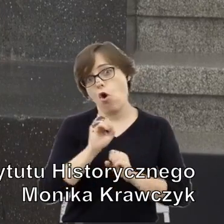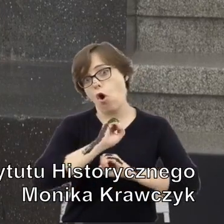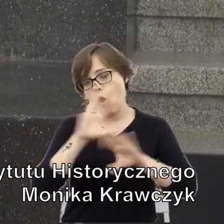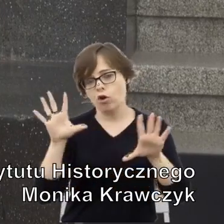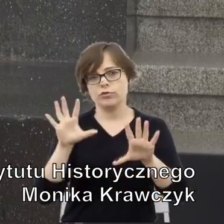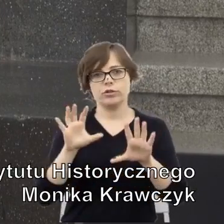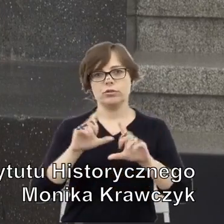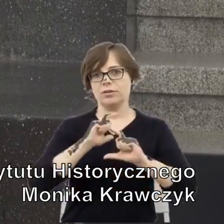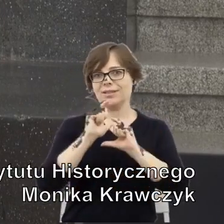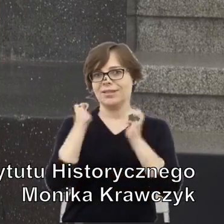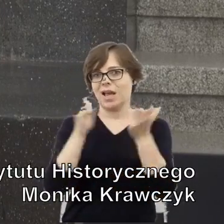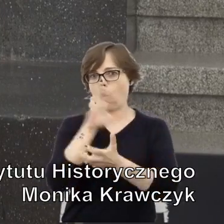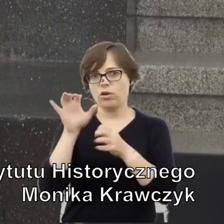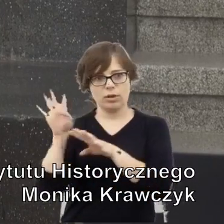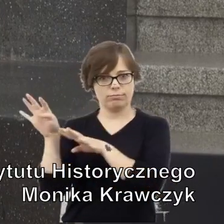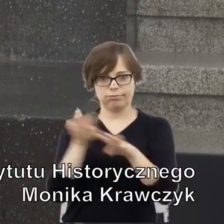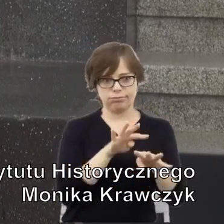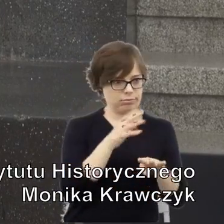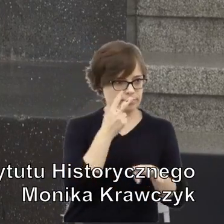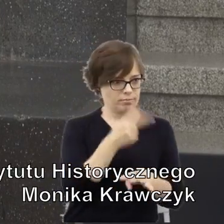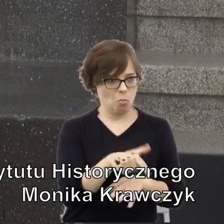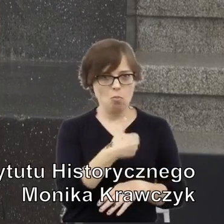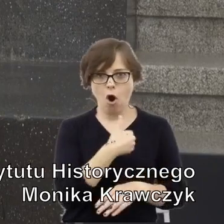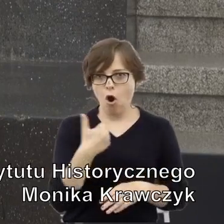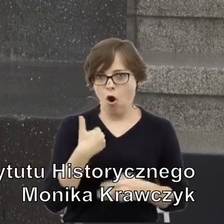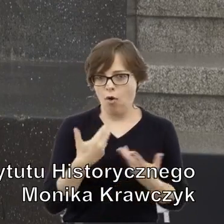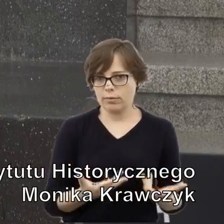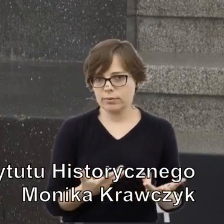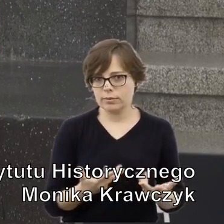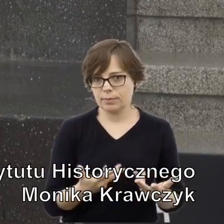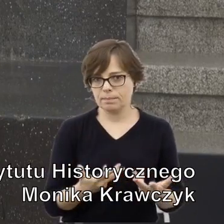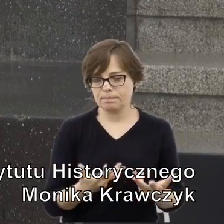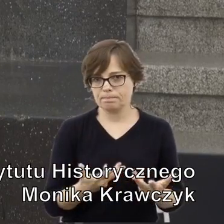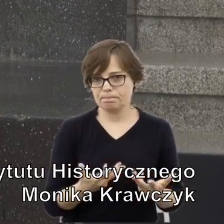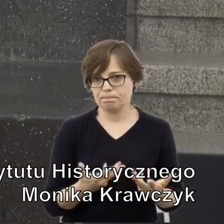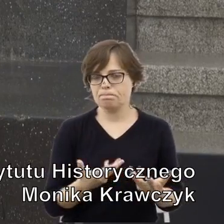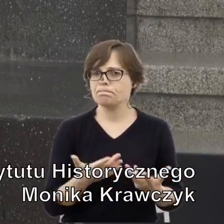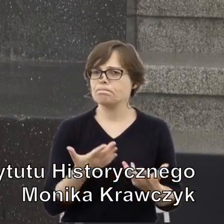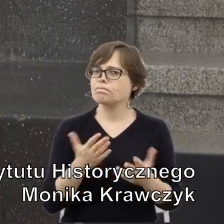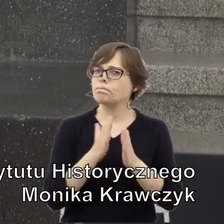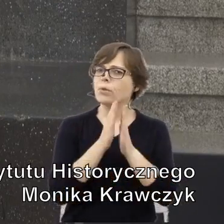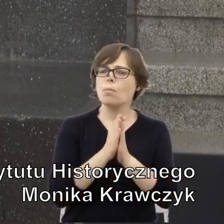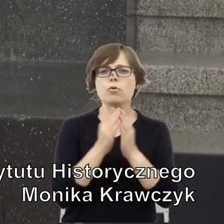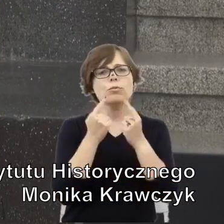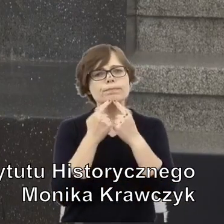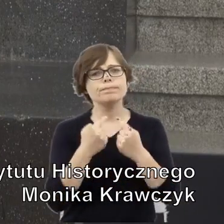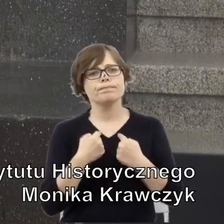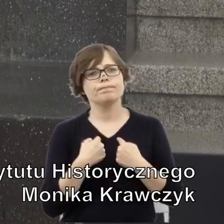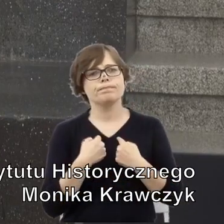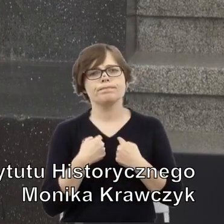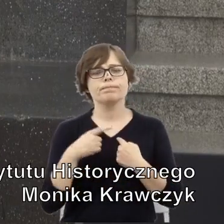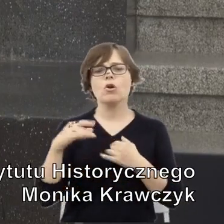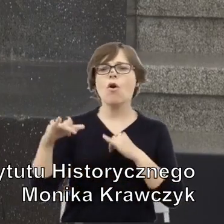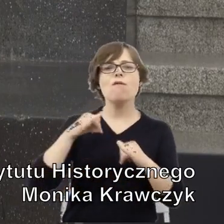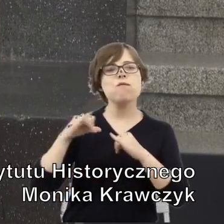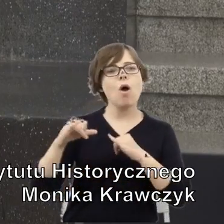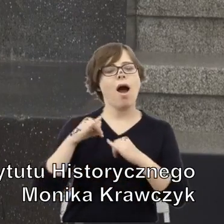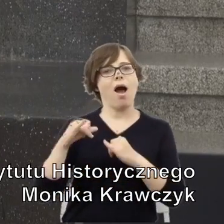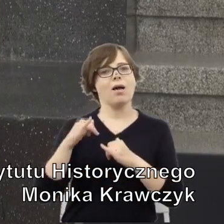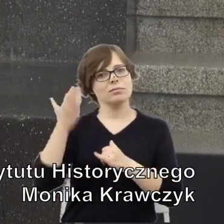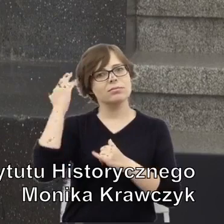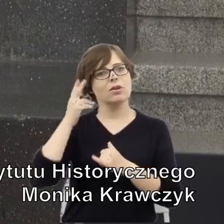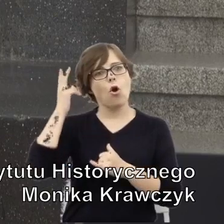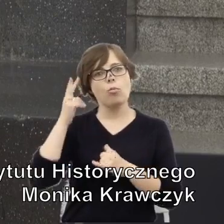zostały zwrócone na Polskę. I jakie były reakcje władz i autorytetów